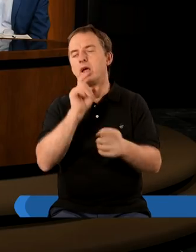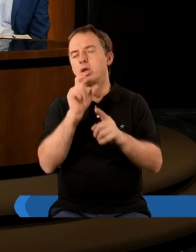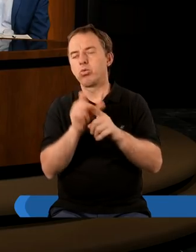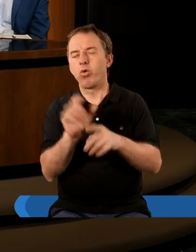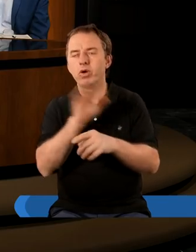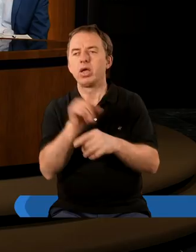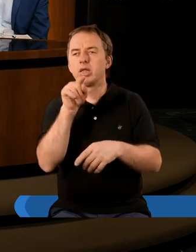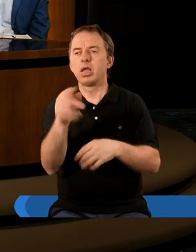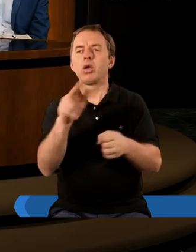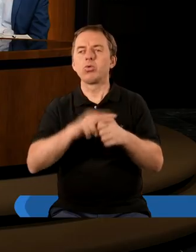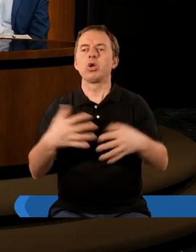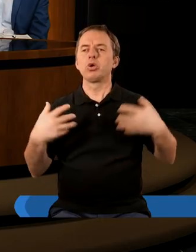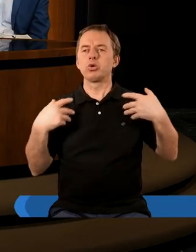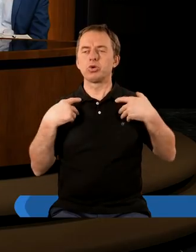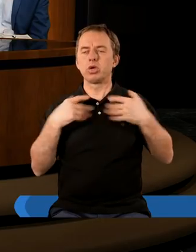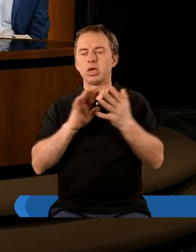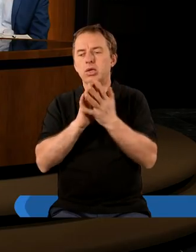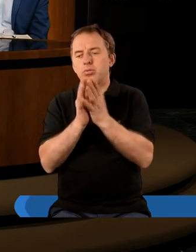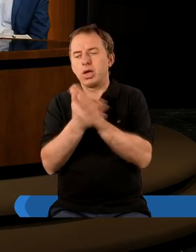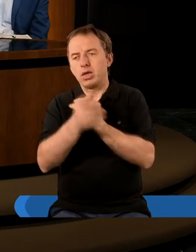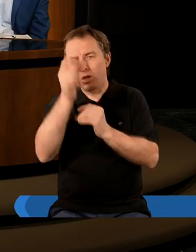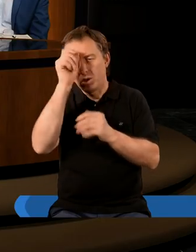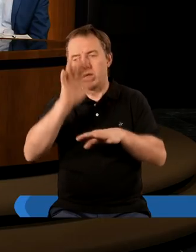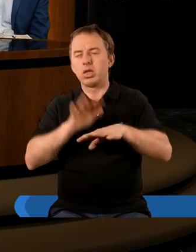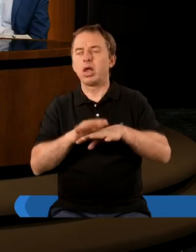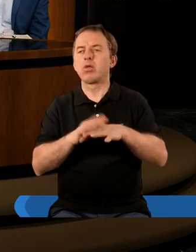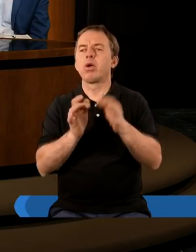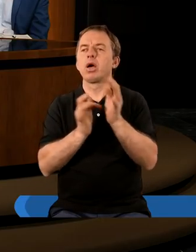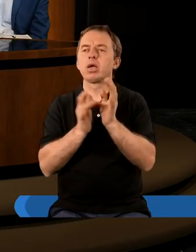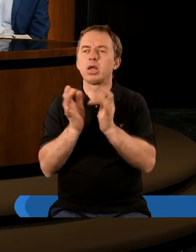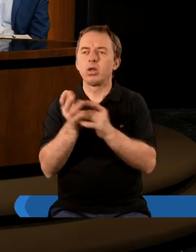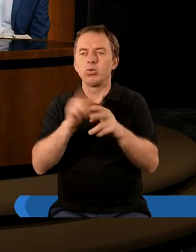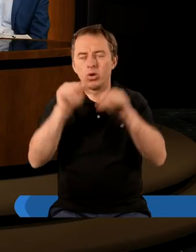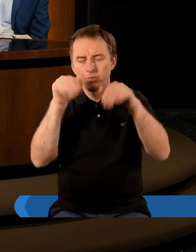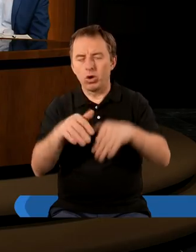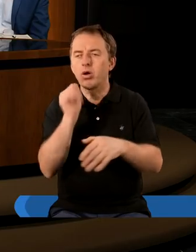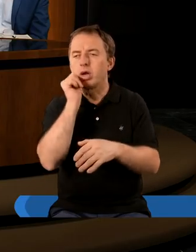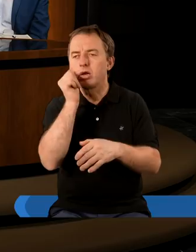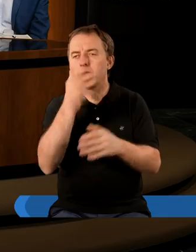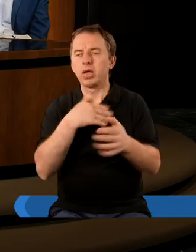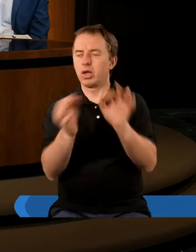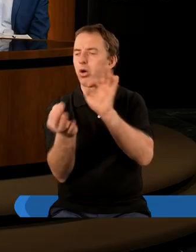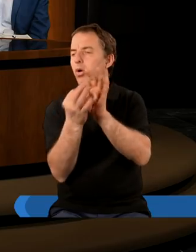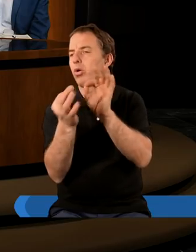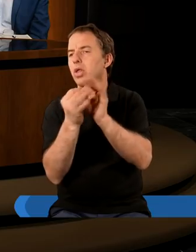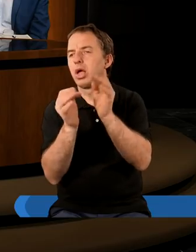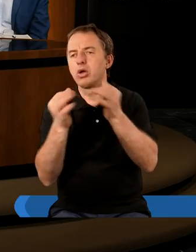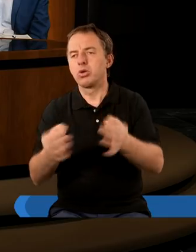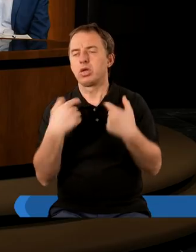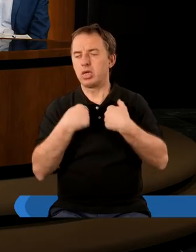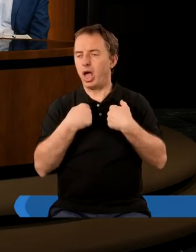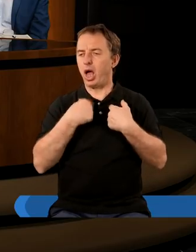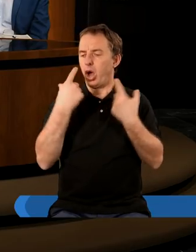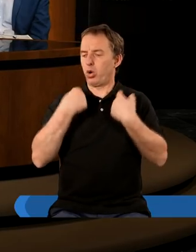Bożego jako tego, które żyje które zmienia człowieka traktowania Chrystusa jako tego z którym mogę mieć relacje dzisiaj ja